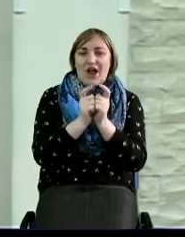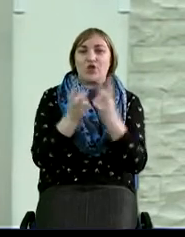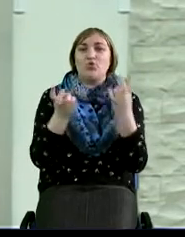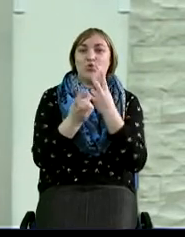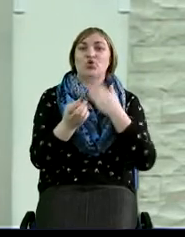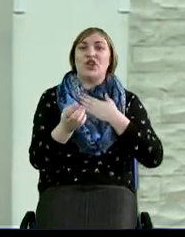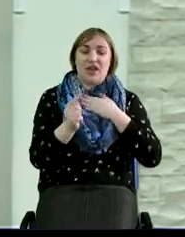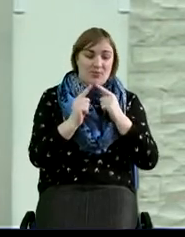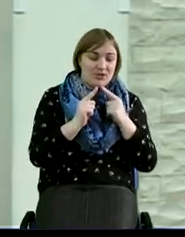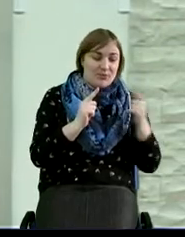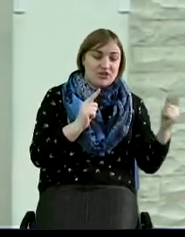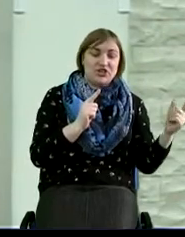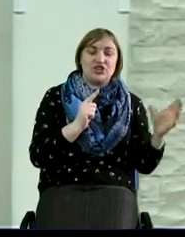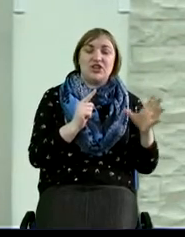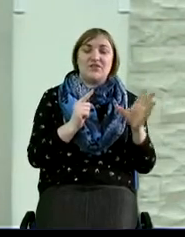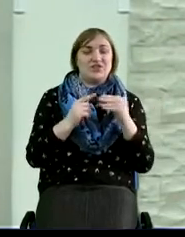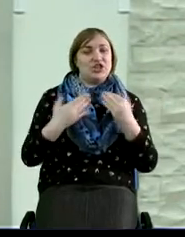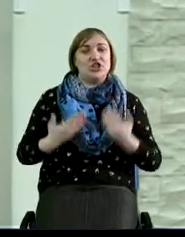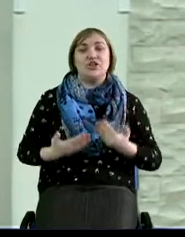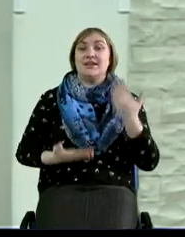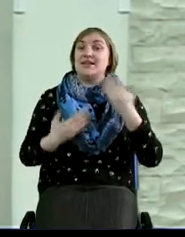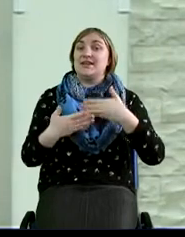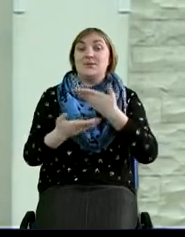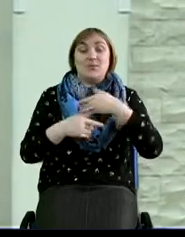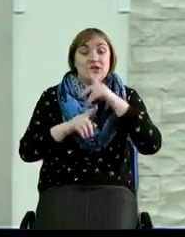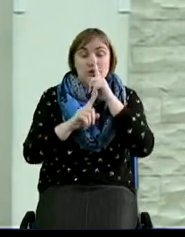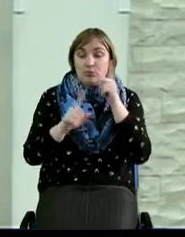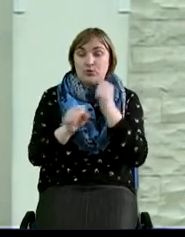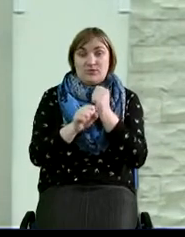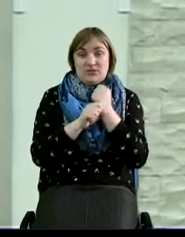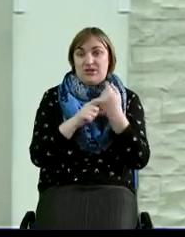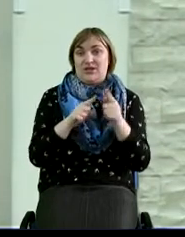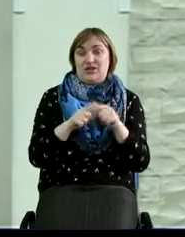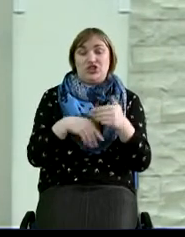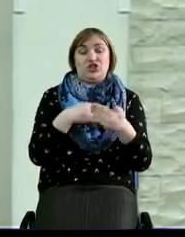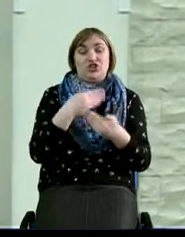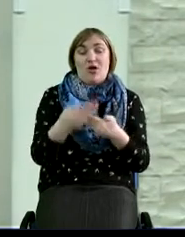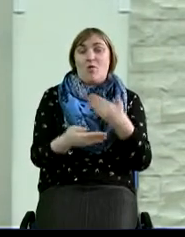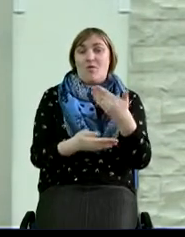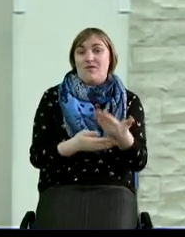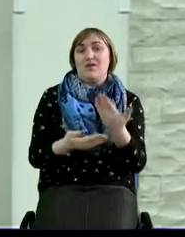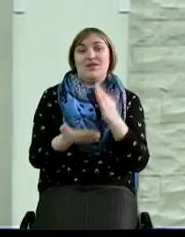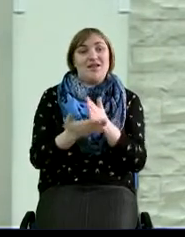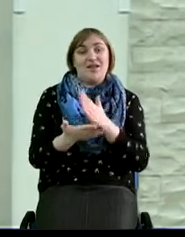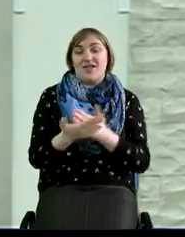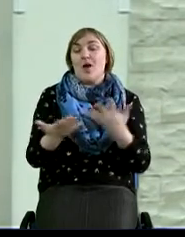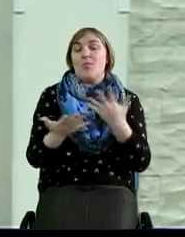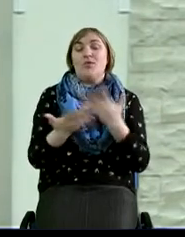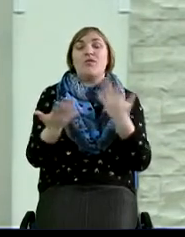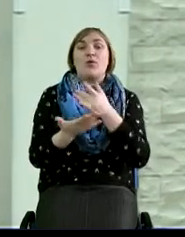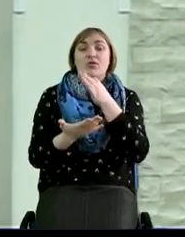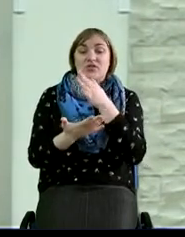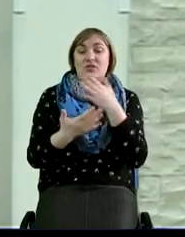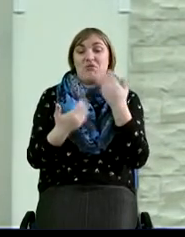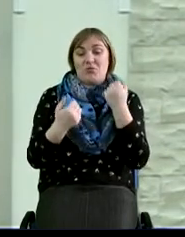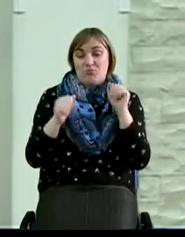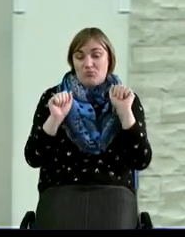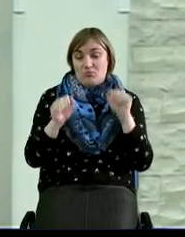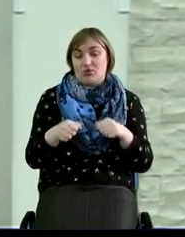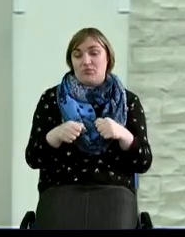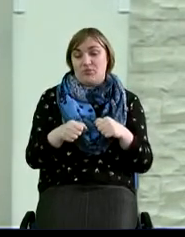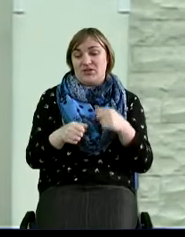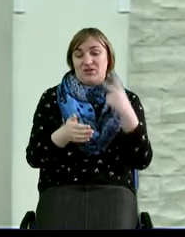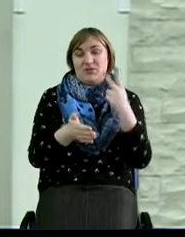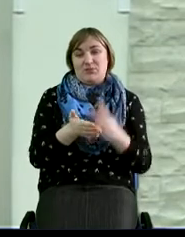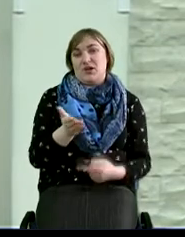на протяжении всей нашей жизни. И если мы не будем делать этих шагов, то, естественно, мы в какой-то момент можем потерпеть поражение.